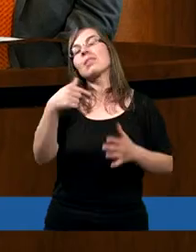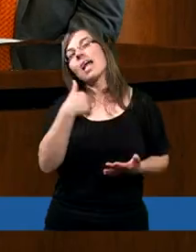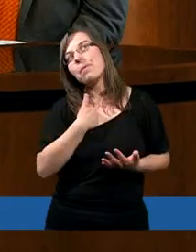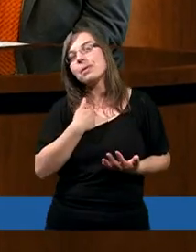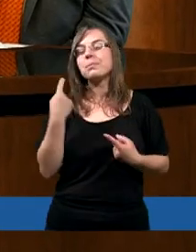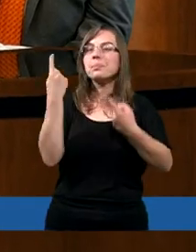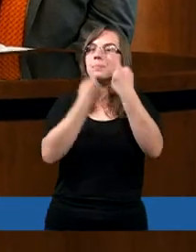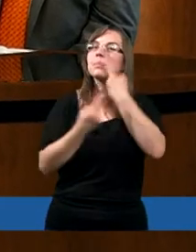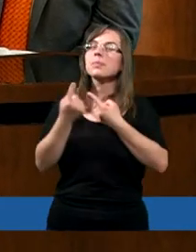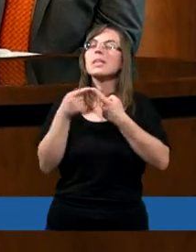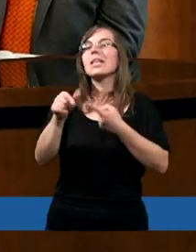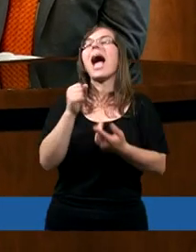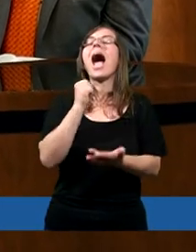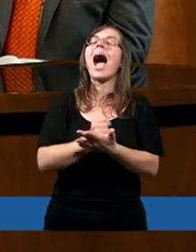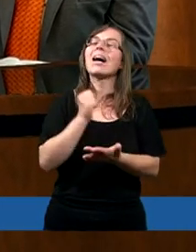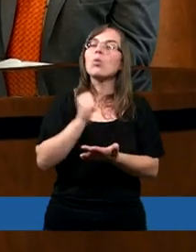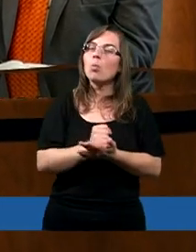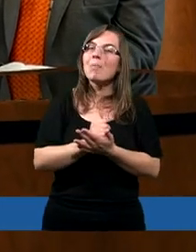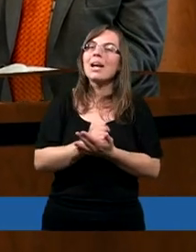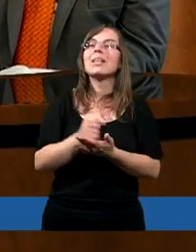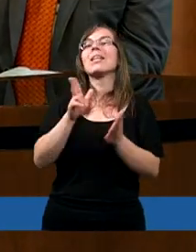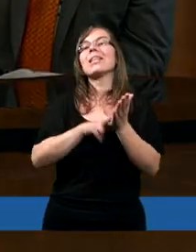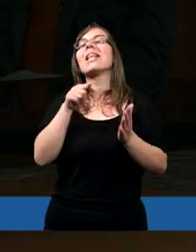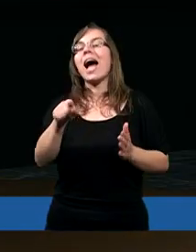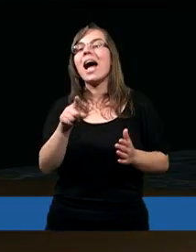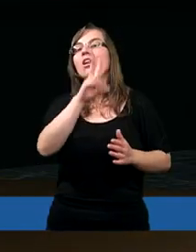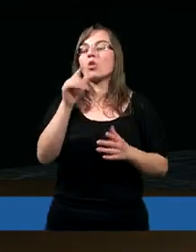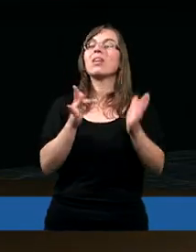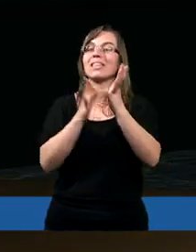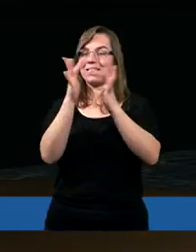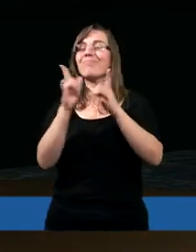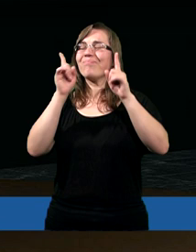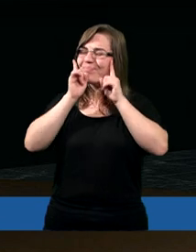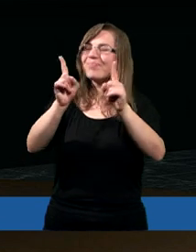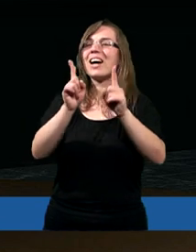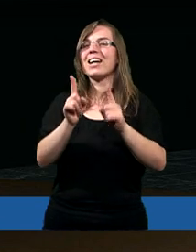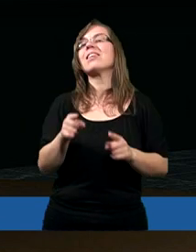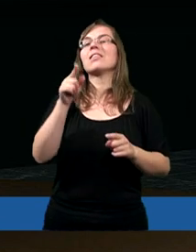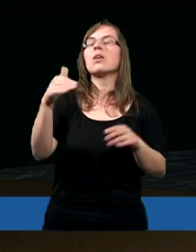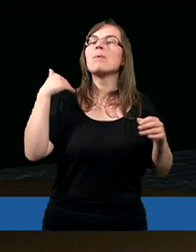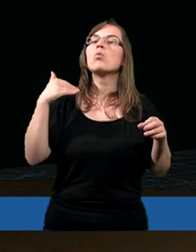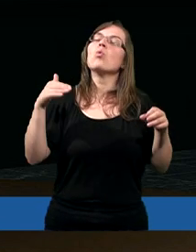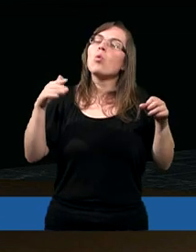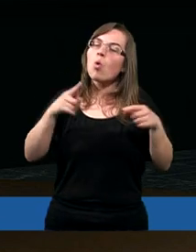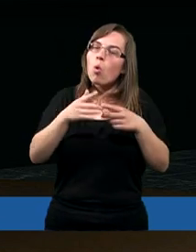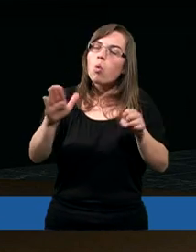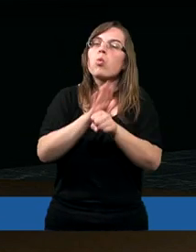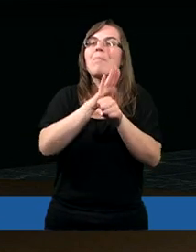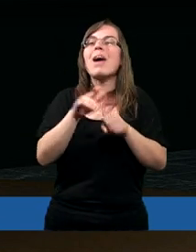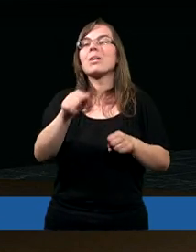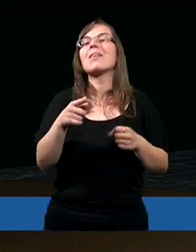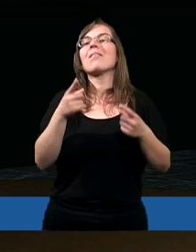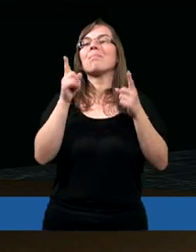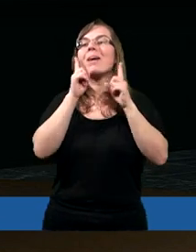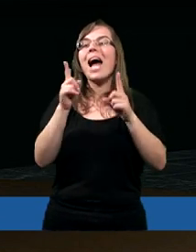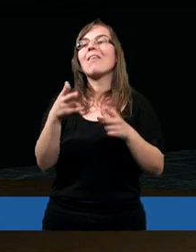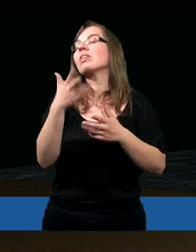to argument na to, że Chrystus faktycznie był wypełnieniem starotestamentowych proroców.